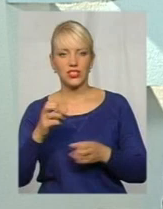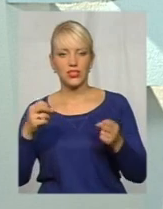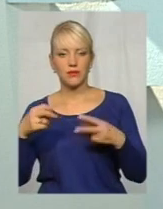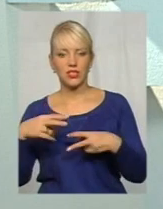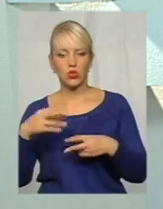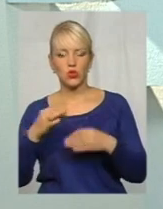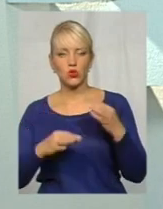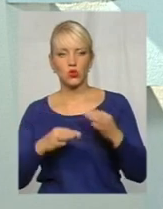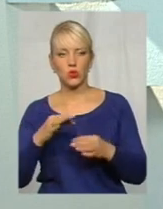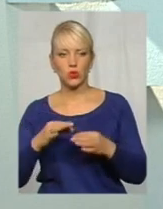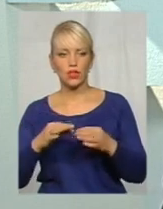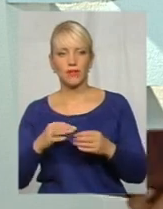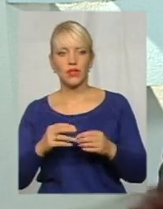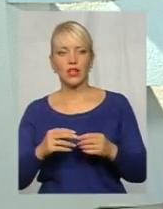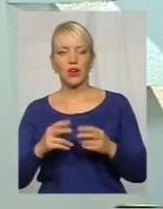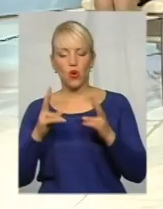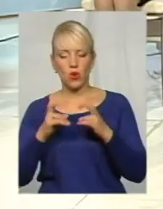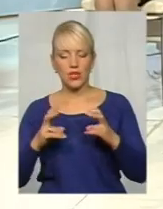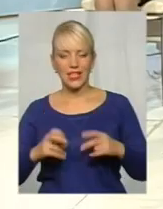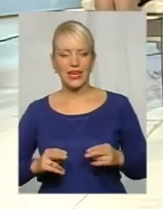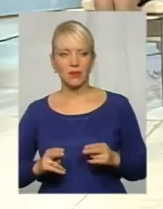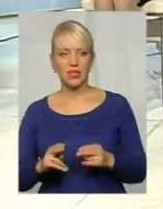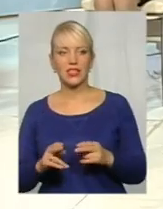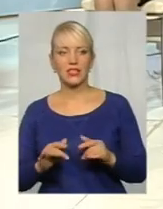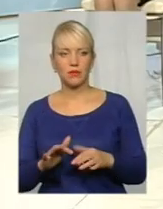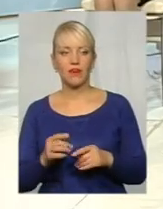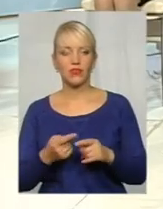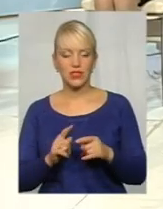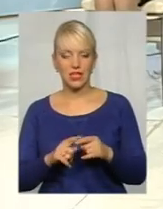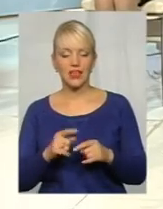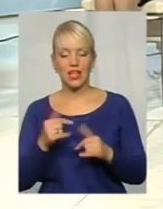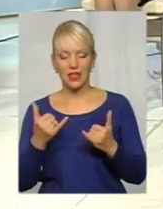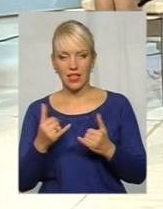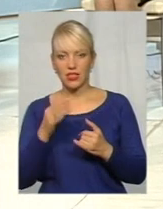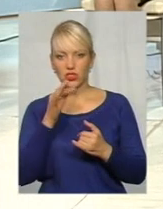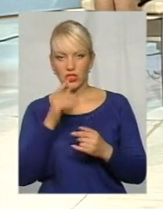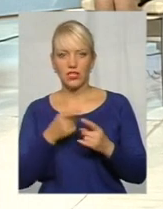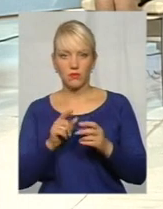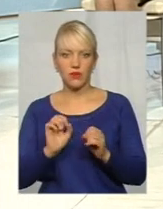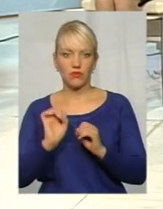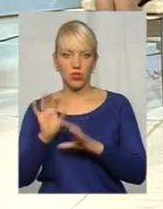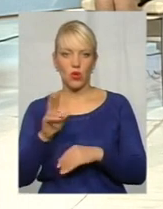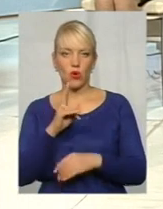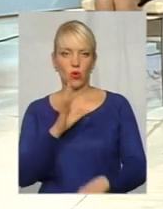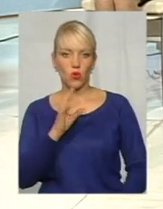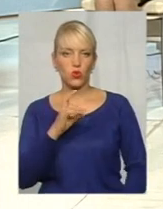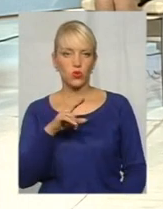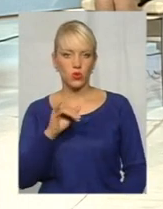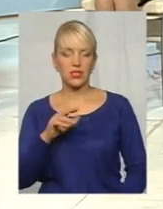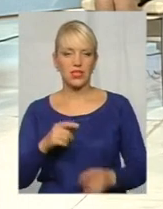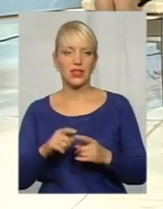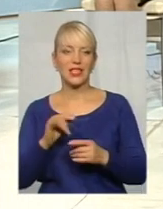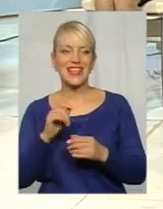суд з розвитку цивільних кримінальних справ. От власне, сюди і подано. Так, на даний час це суд касаційної інстанції. Але